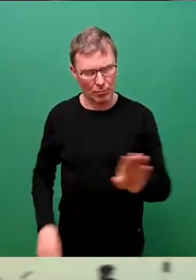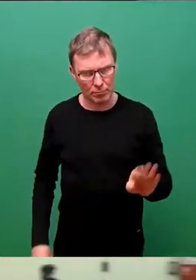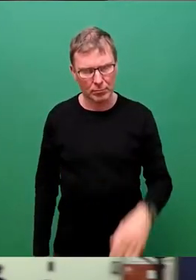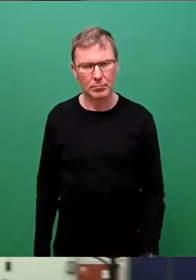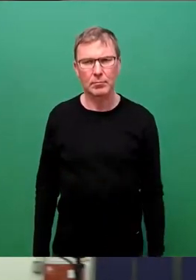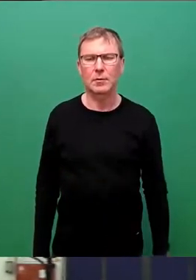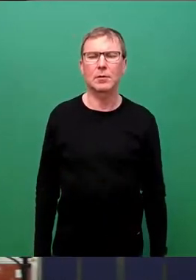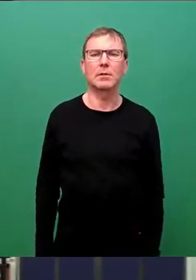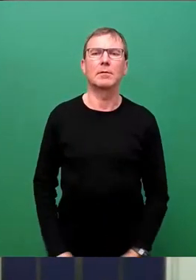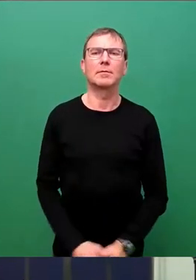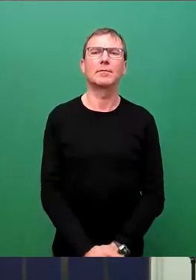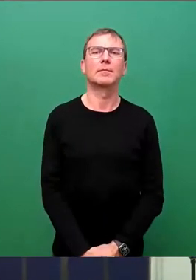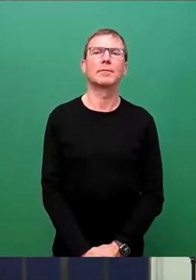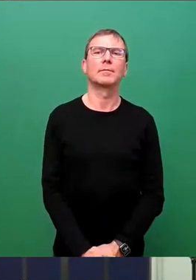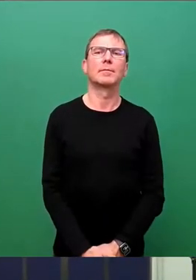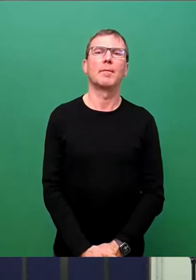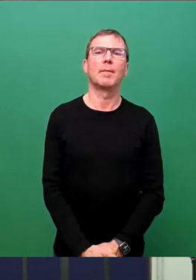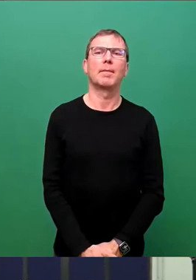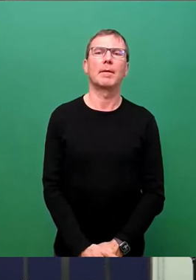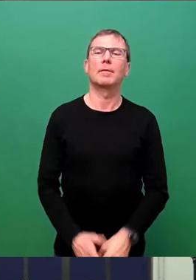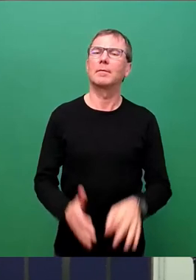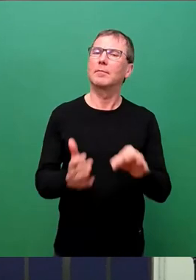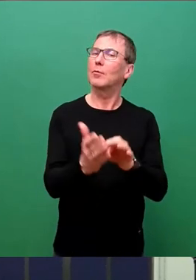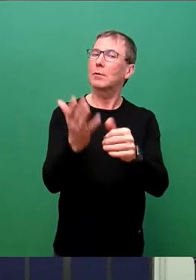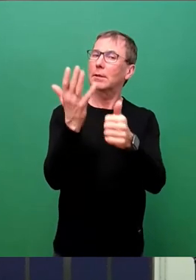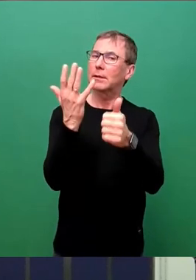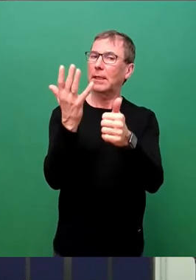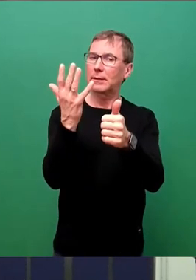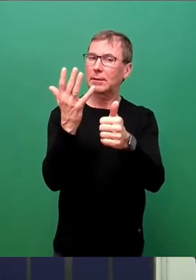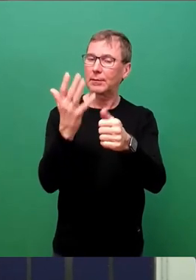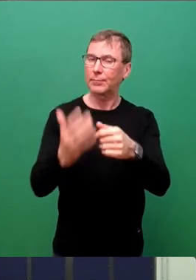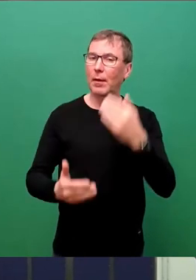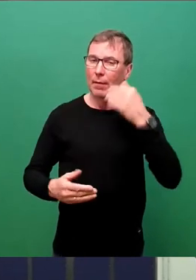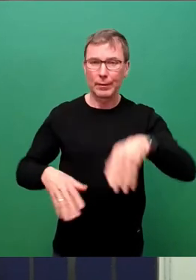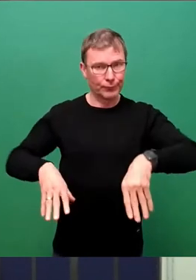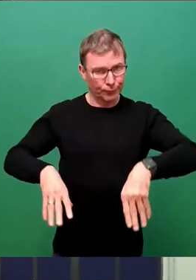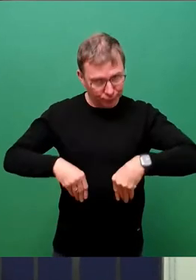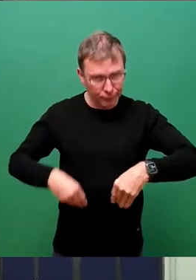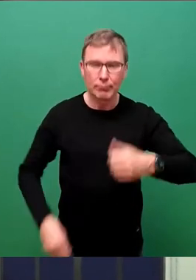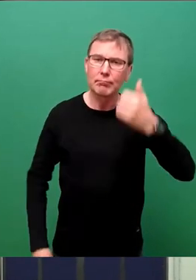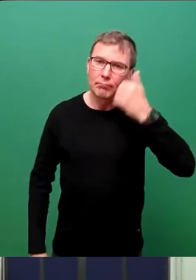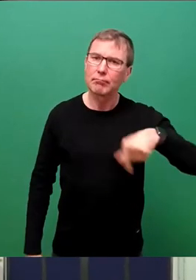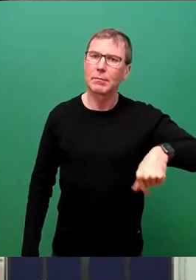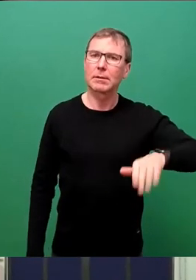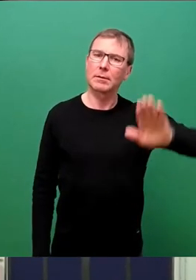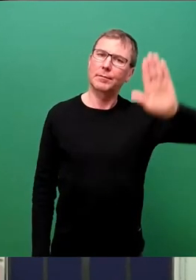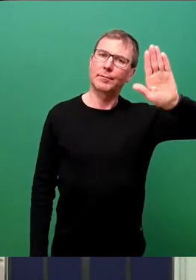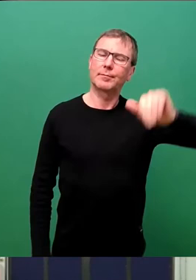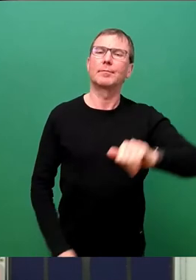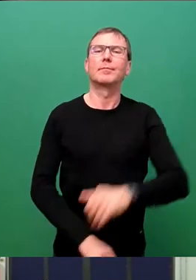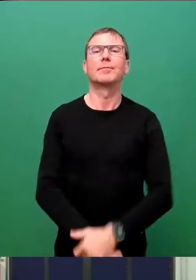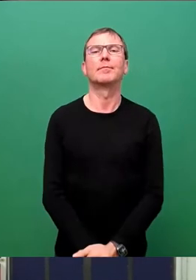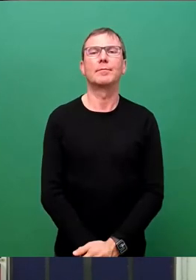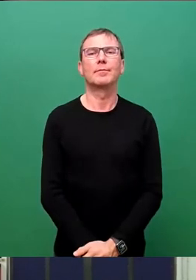dem Punkt 6. Wer dem die Zustimmung